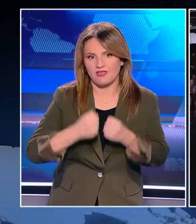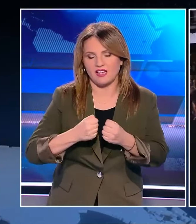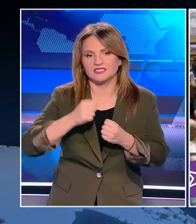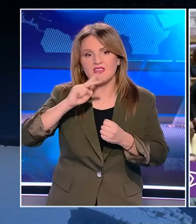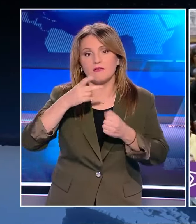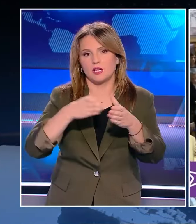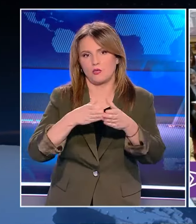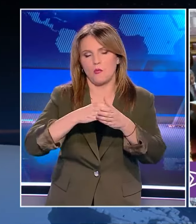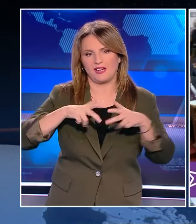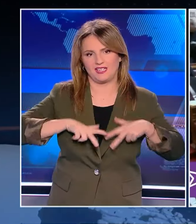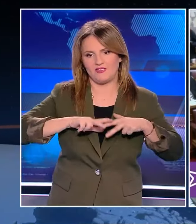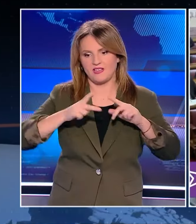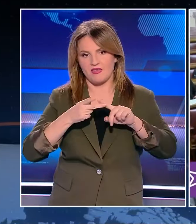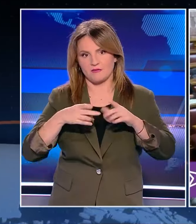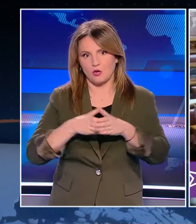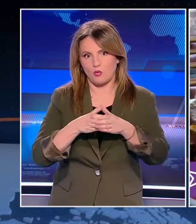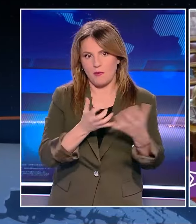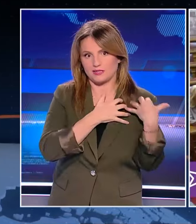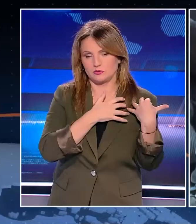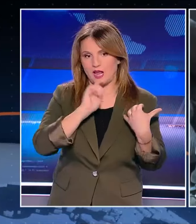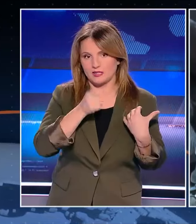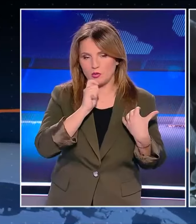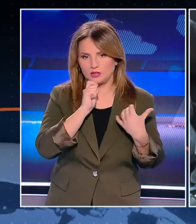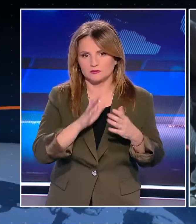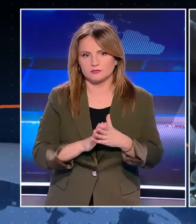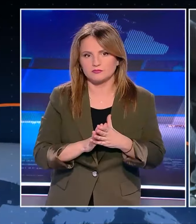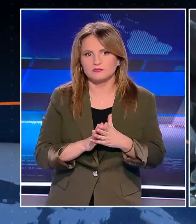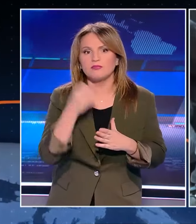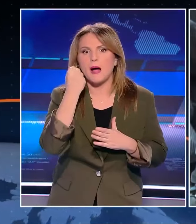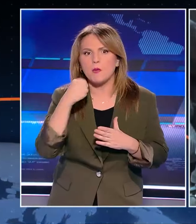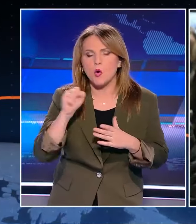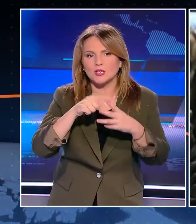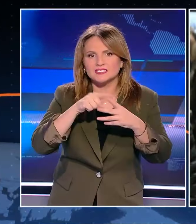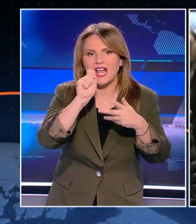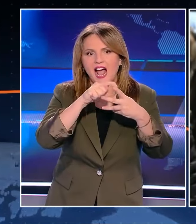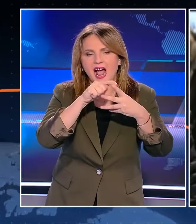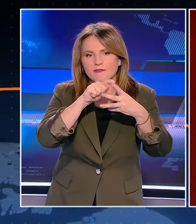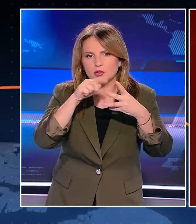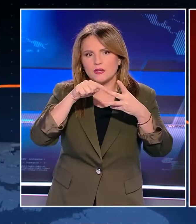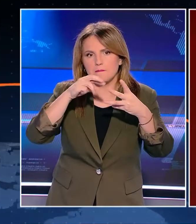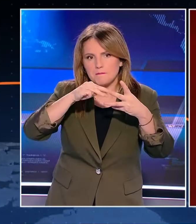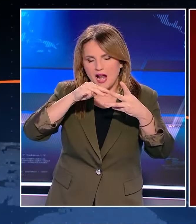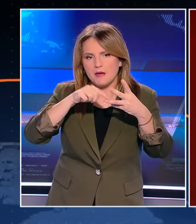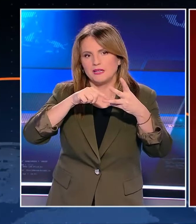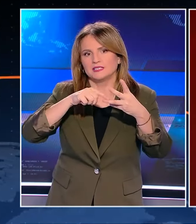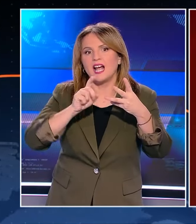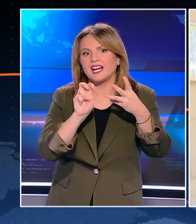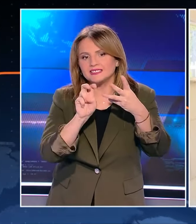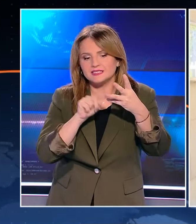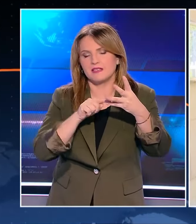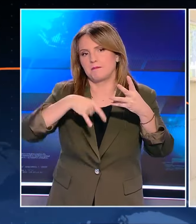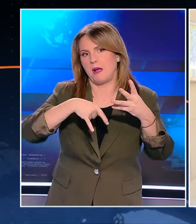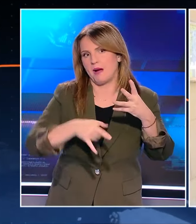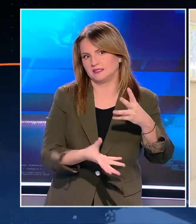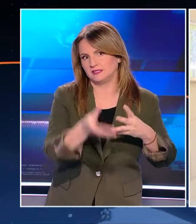αντιπολίτευσης Οι κρατασμοί στη κοινοβουλευτική ομάδα μοιάζουν εκτός ελέγχου Καθώς μετά την αποχώρηση των Αυλονίτη, Μάλαμα Χριστίδου και Πέτρου Παπά Σήμερα ο